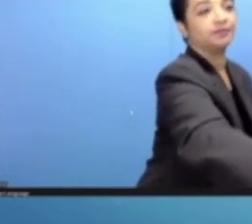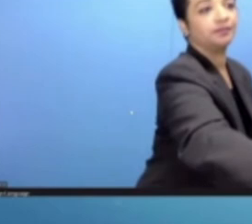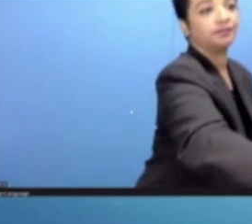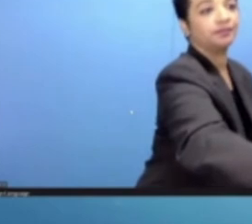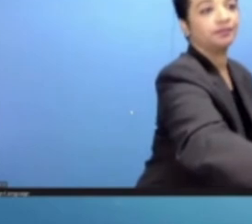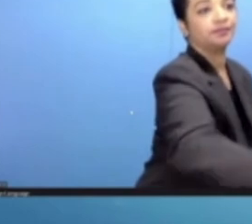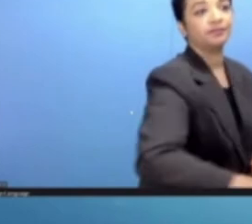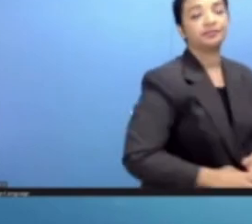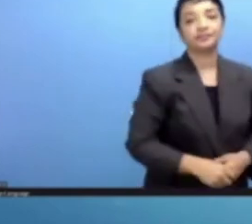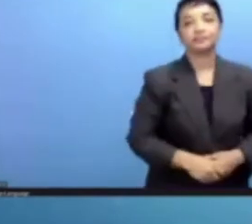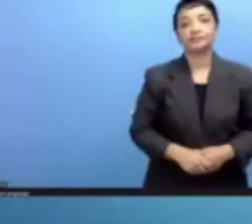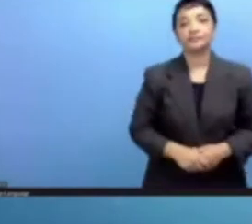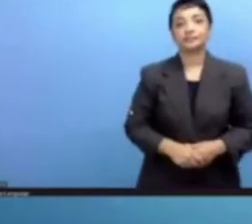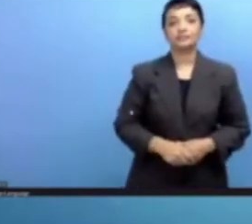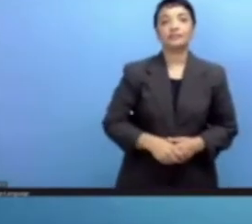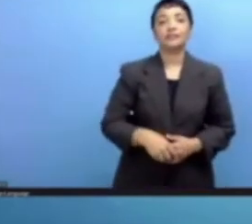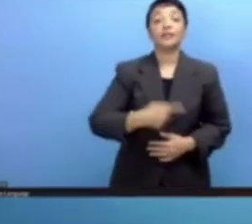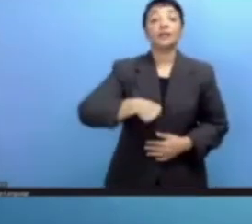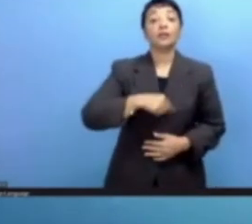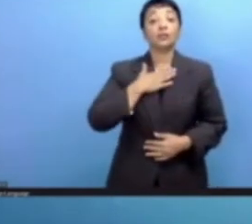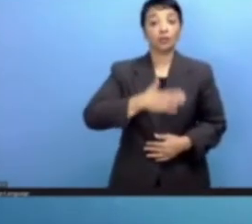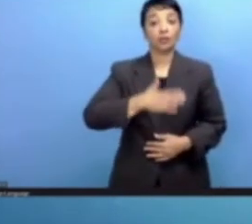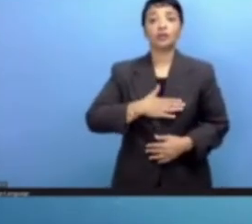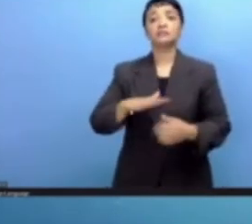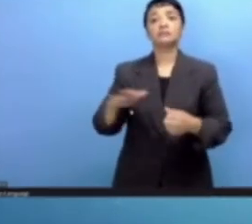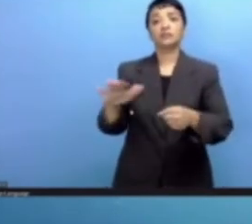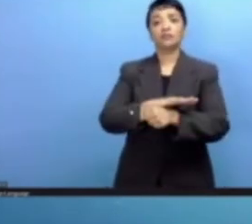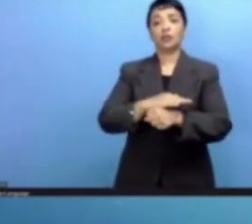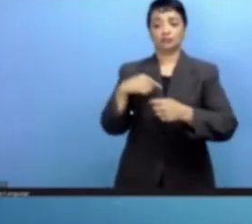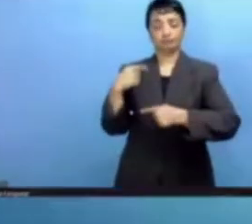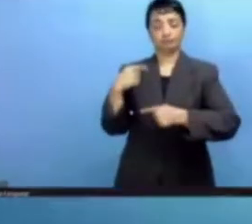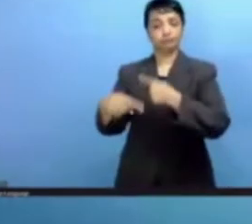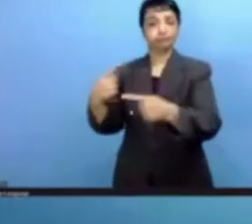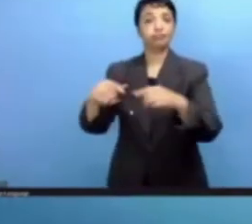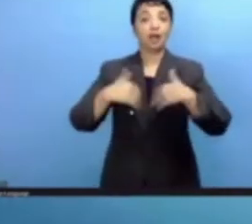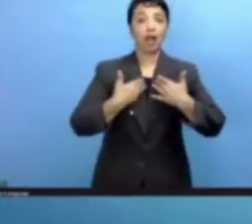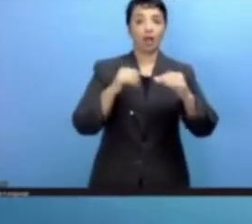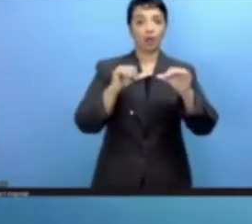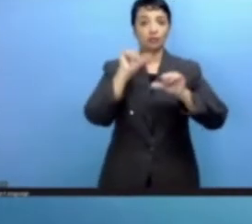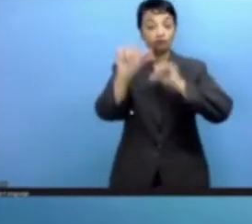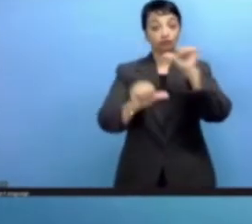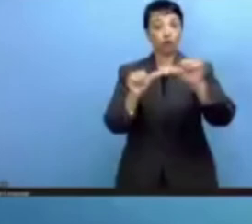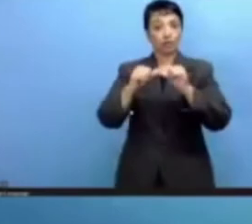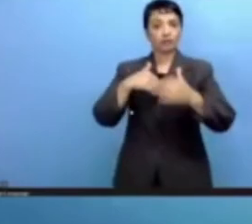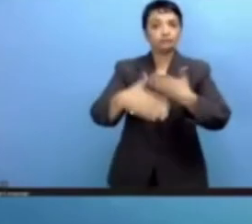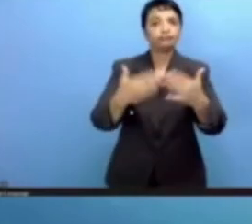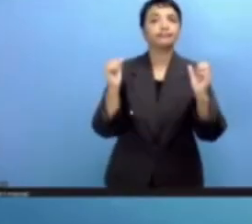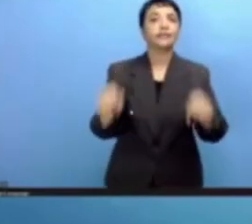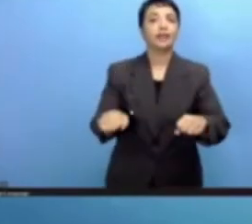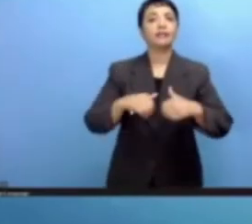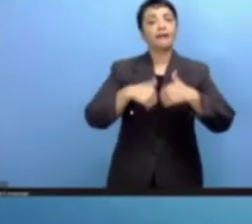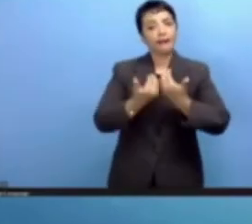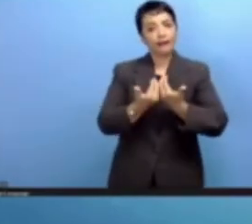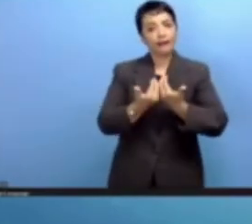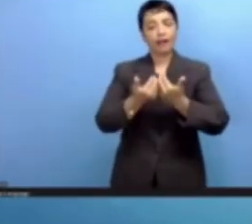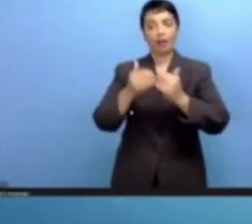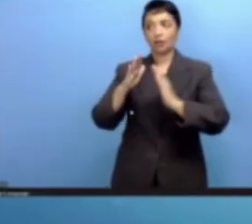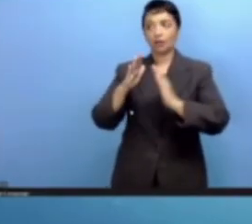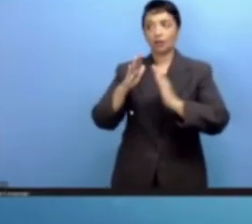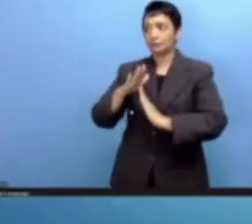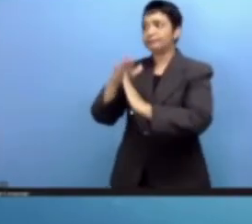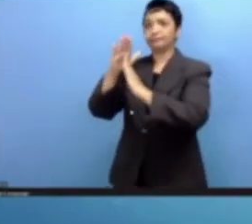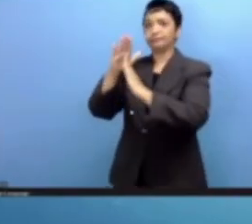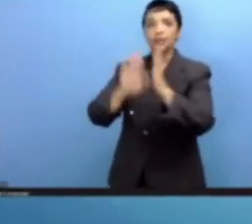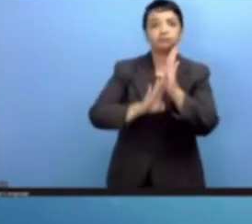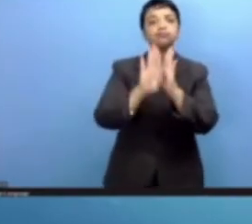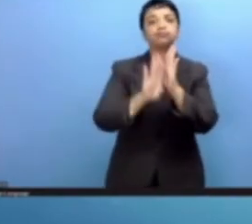السحراء ولازلنا مرتزمون بتحقيق السيادية الكاملة وزيادة التصنيع والنهوض